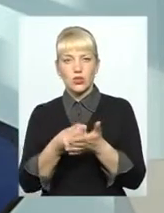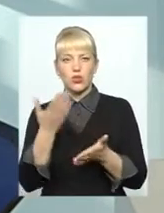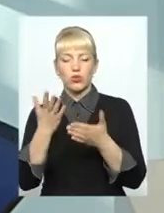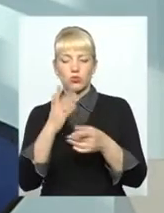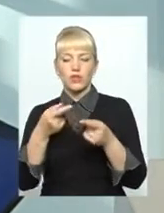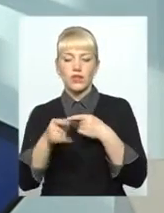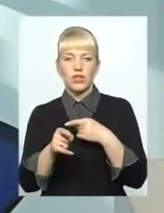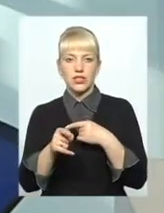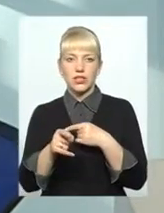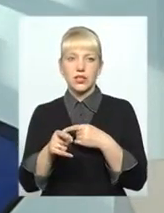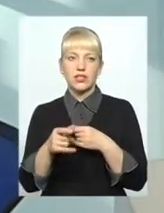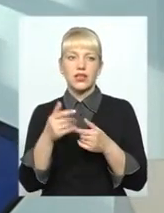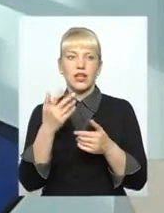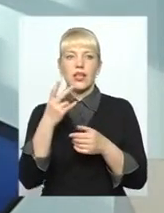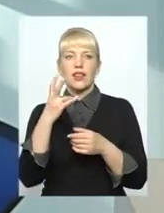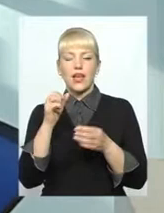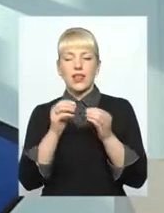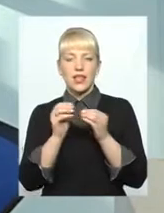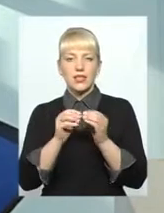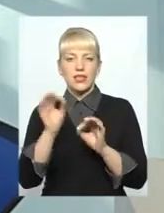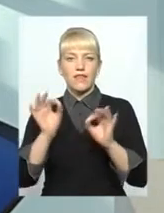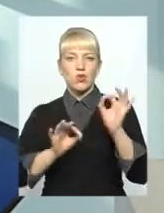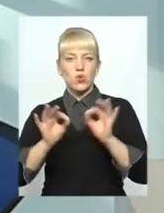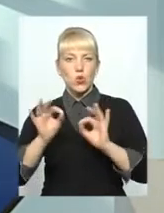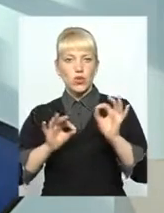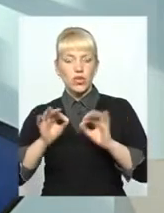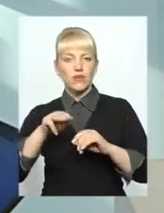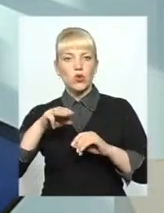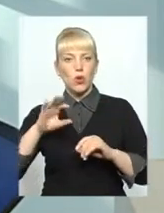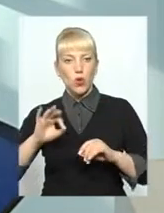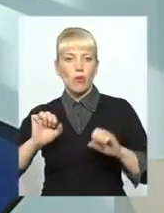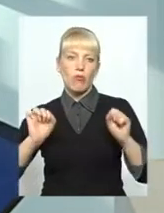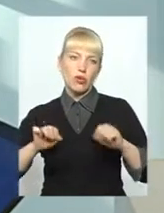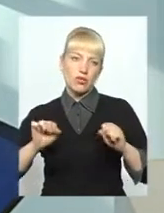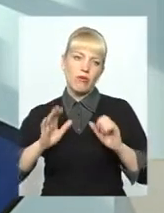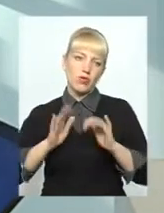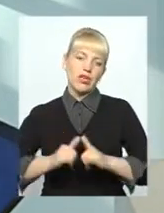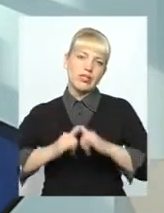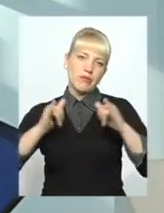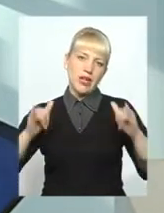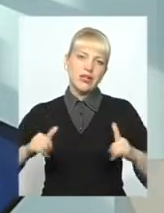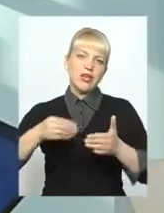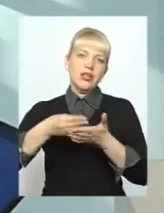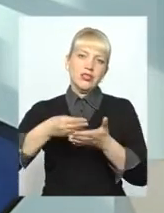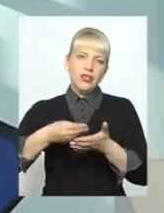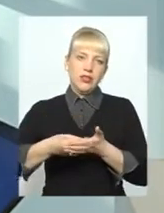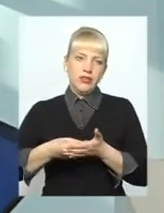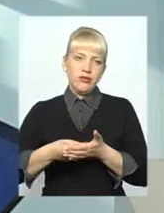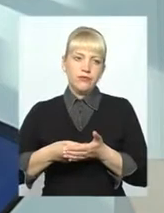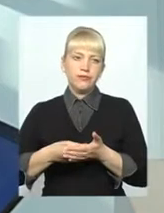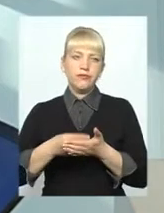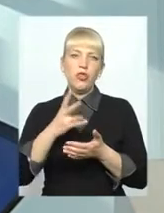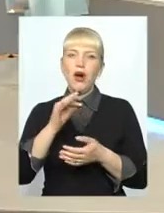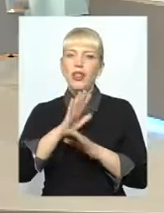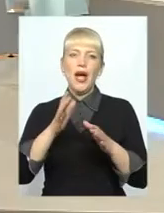відрізнятися порядка на 10%, то, можливо, і буде збільшення ціни. Але не більше, ніж на